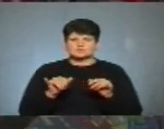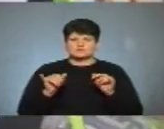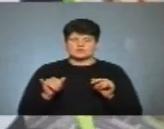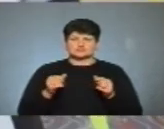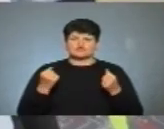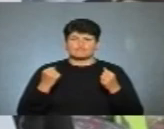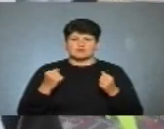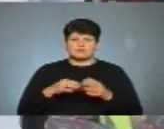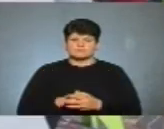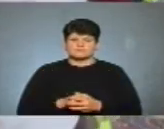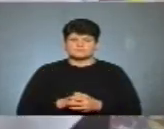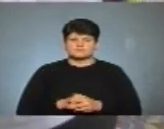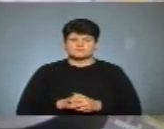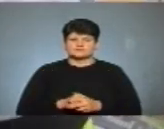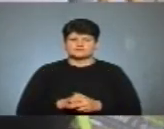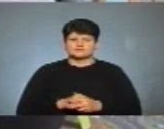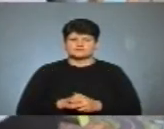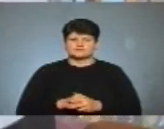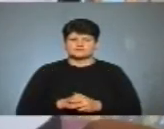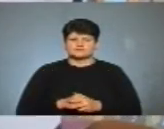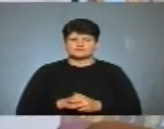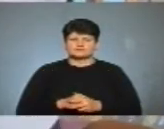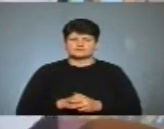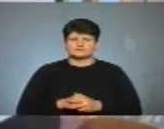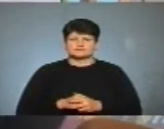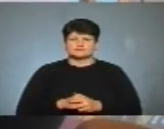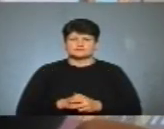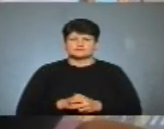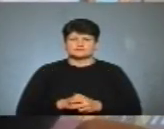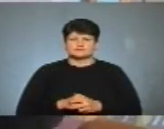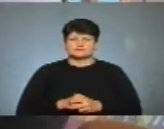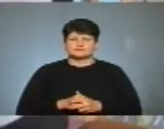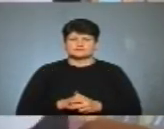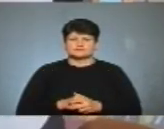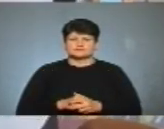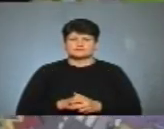вправ. З правої носки всі разом і раз, три,